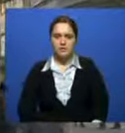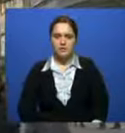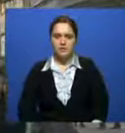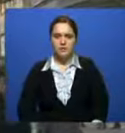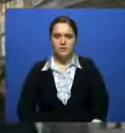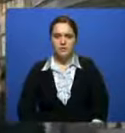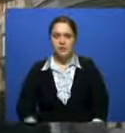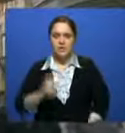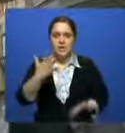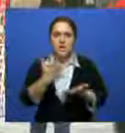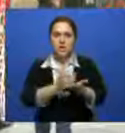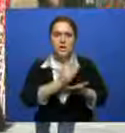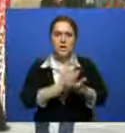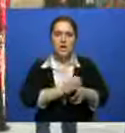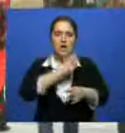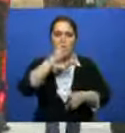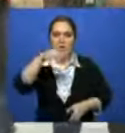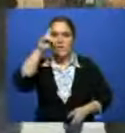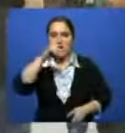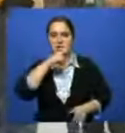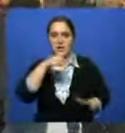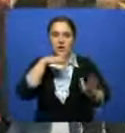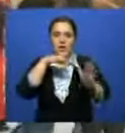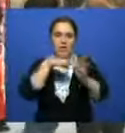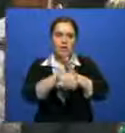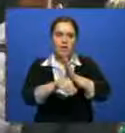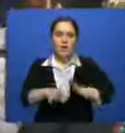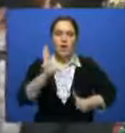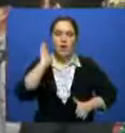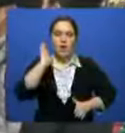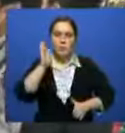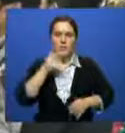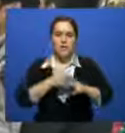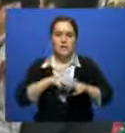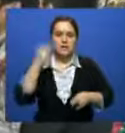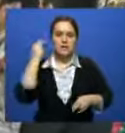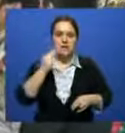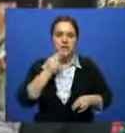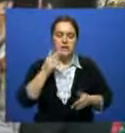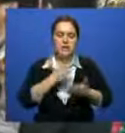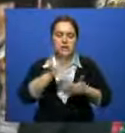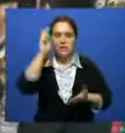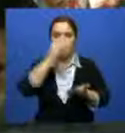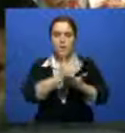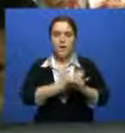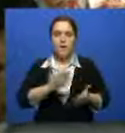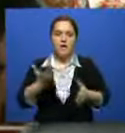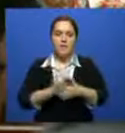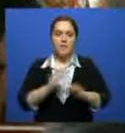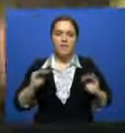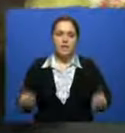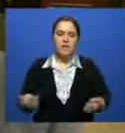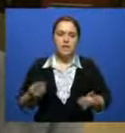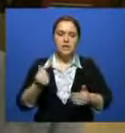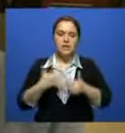основных достижений, которое обеспечит Казахстану вхождение в ряд ведущих стран мира, китайские аналитики называют программу по государственной поддержке малого и